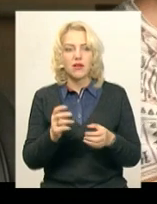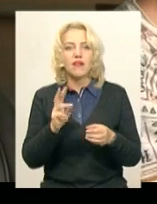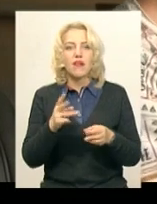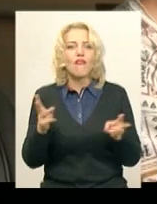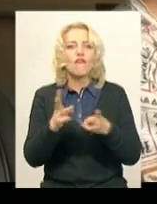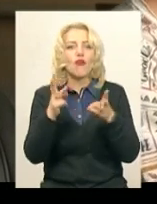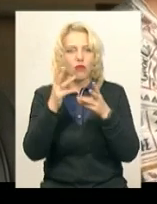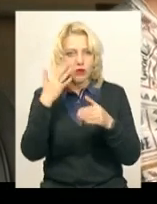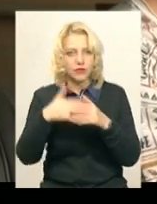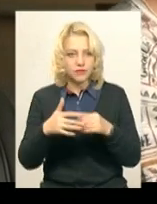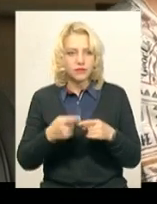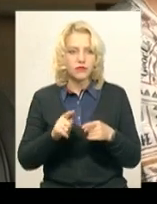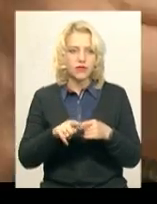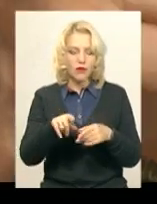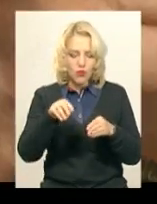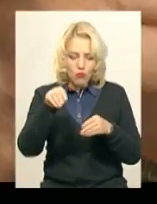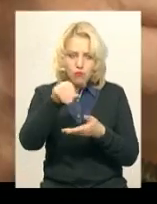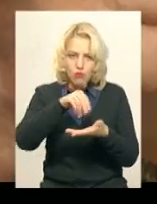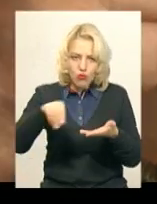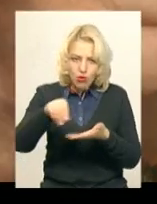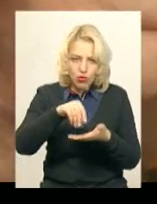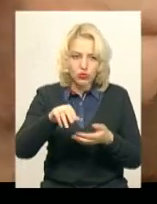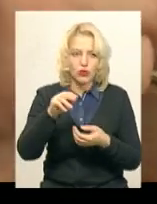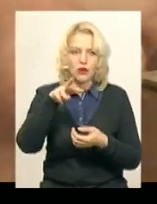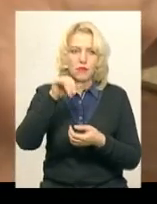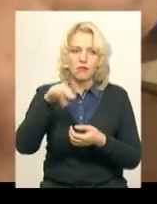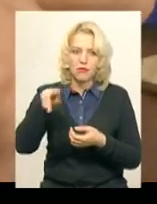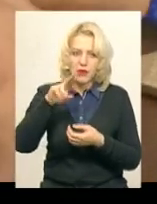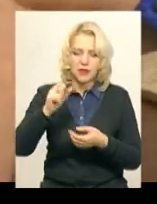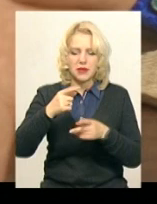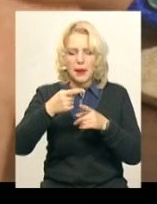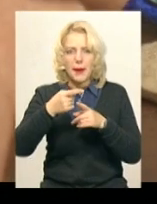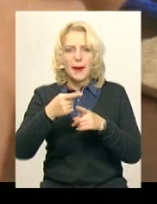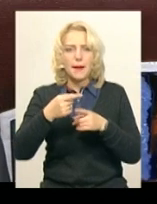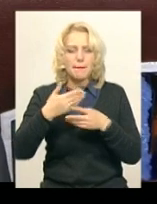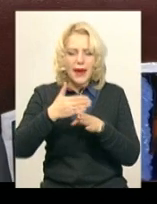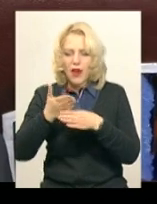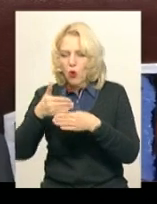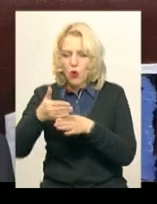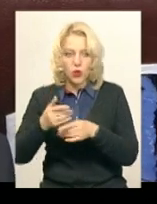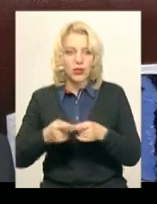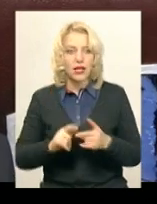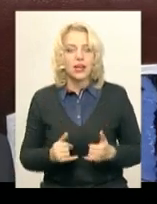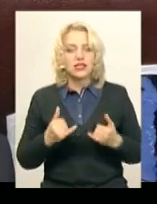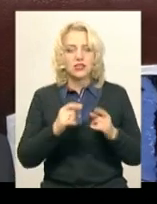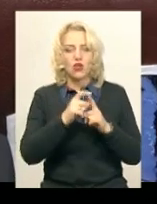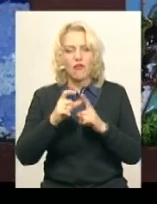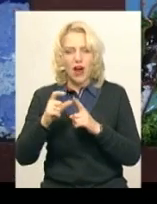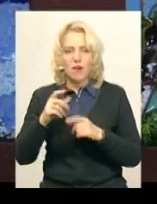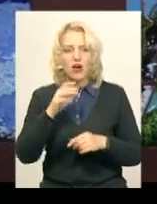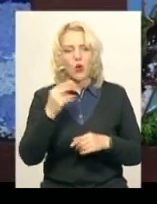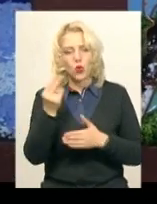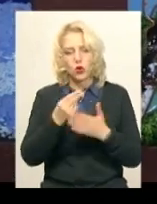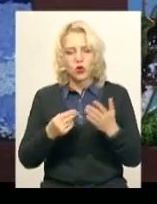Викладаєш так, порошком, на мідь, перегородки. За словами художника, на оздоблення саме шевченківських кобзарів